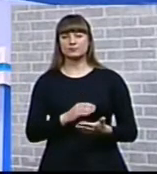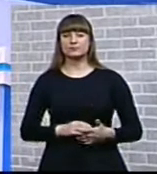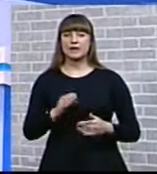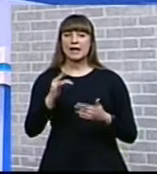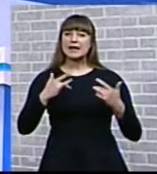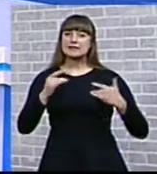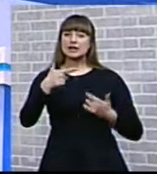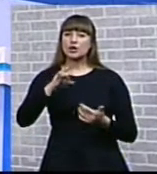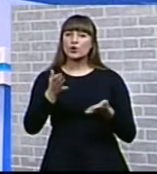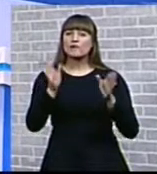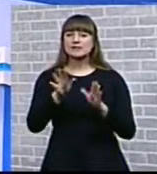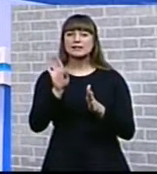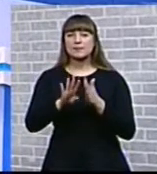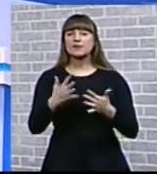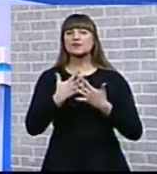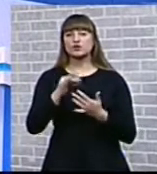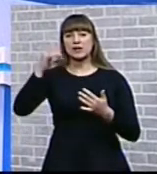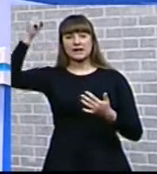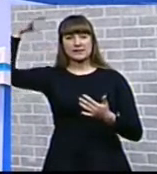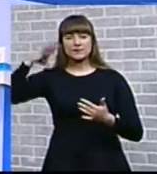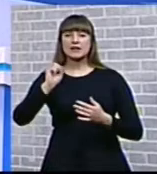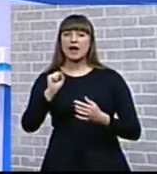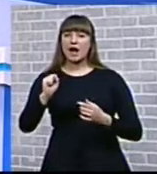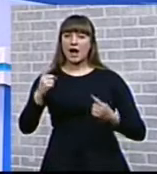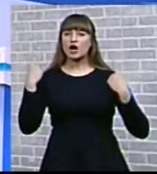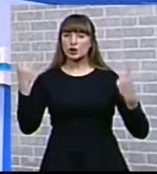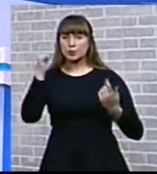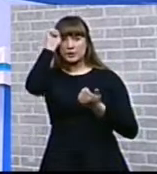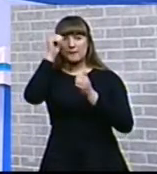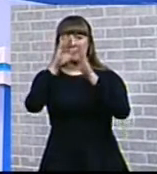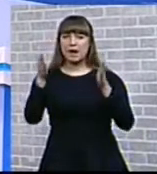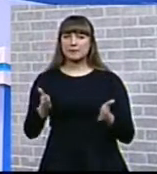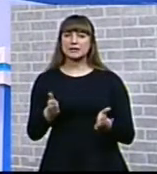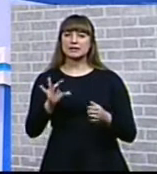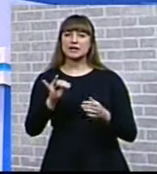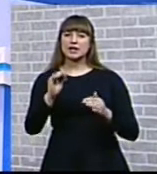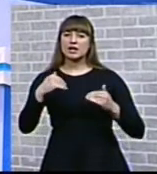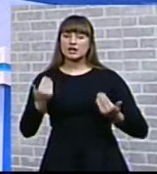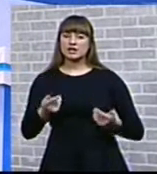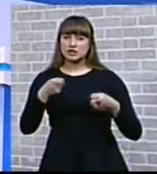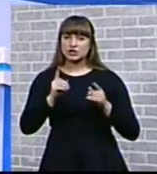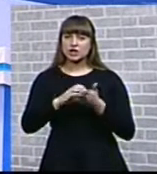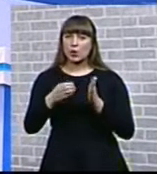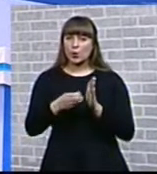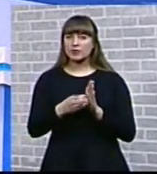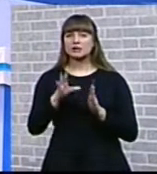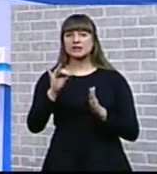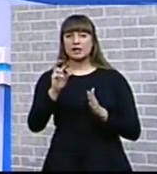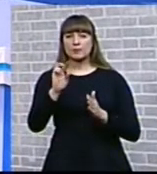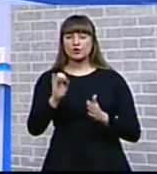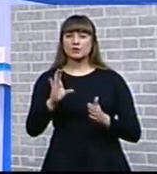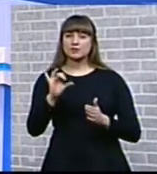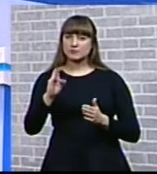Театр Горького остался без воздуха и света, а крупные памятники конструктивизма, жилые комплексы на Буденновском и Суворово